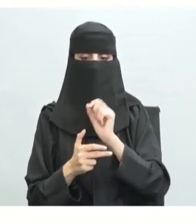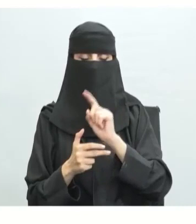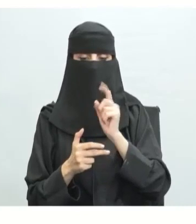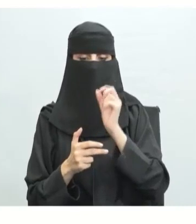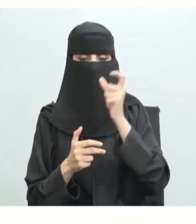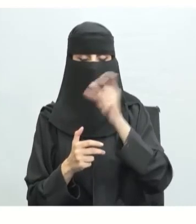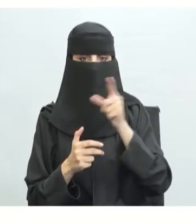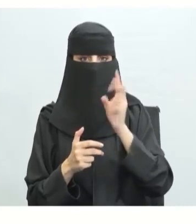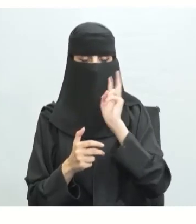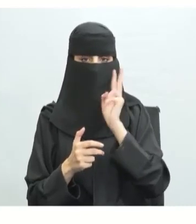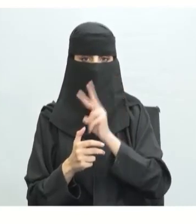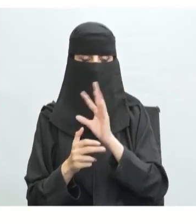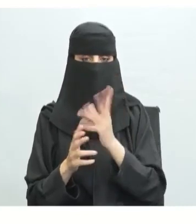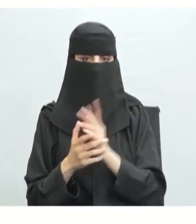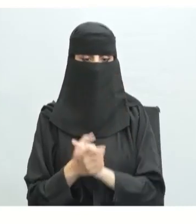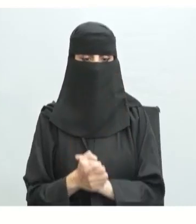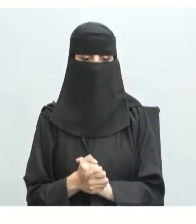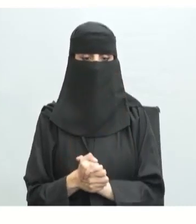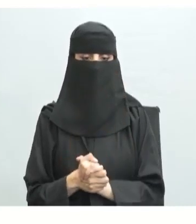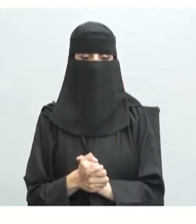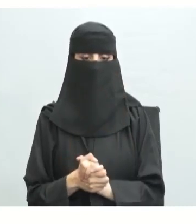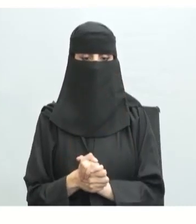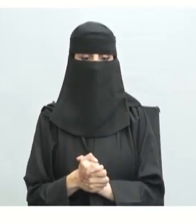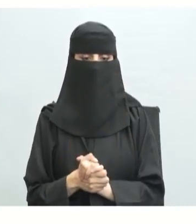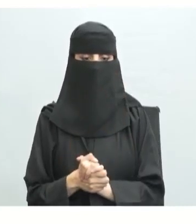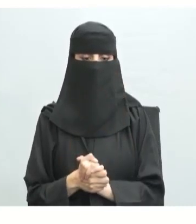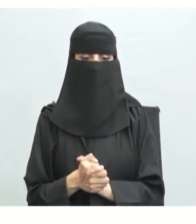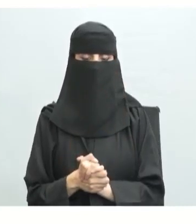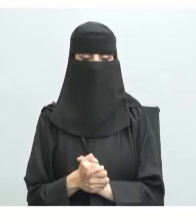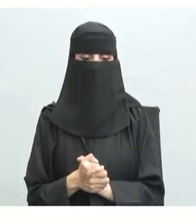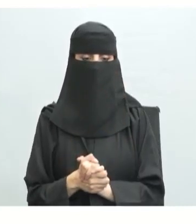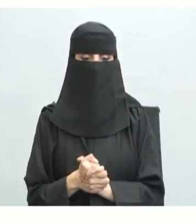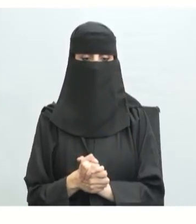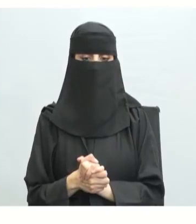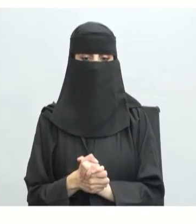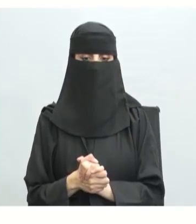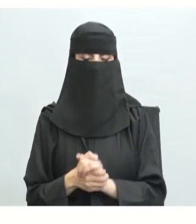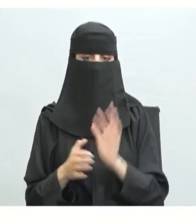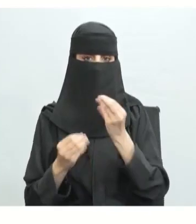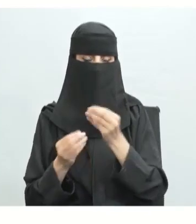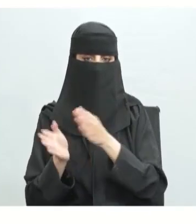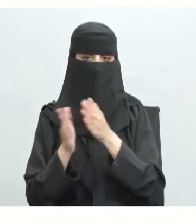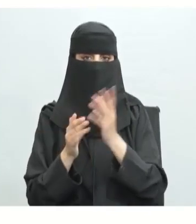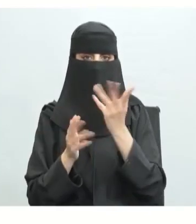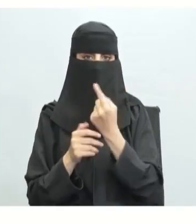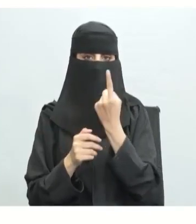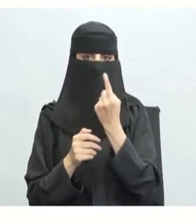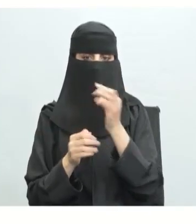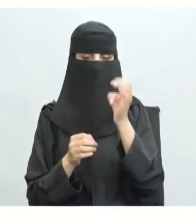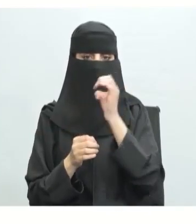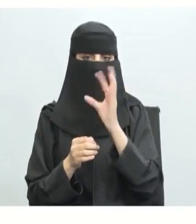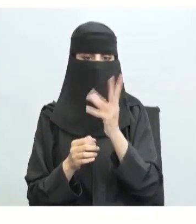هو يتحدث عن ماذا؟ اقتصاد السوق أم نظرية آدم سميث الاقتصادية أم